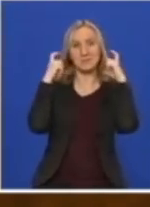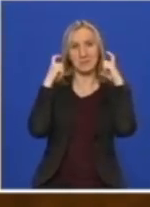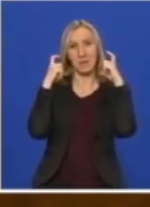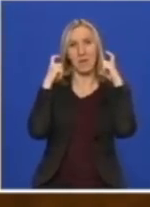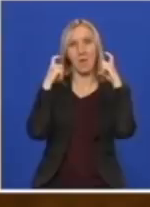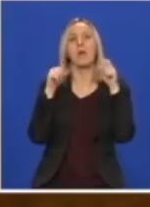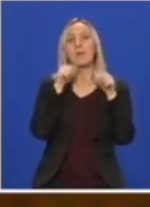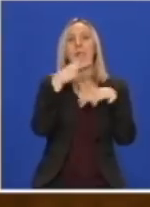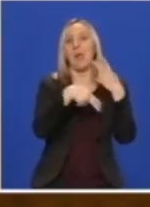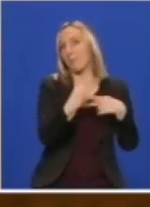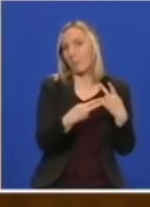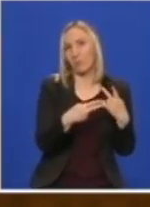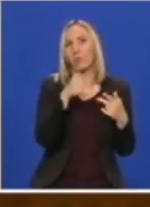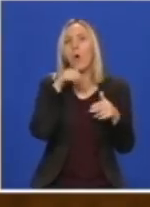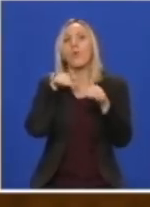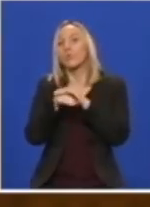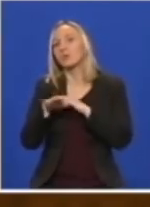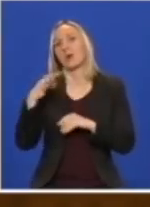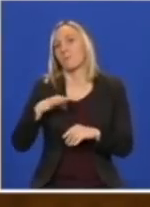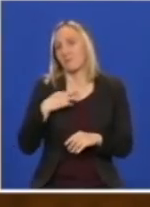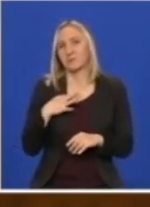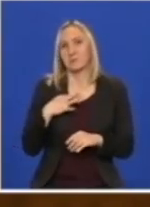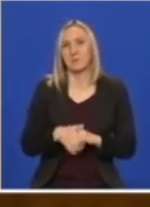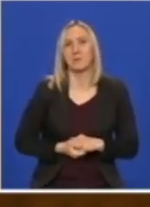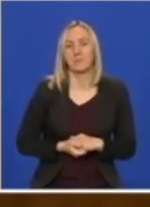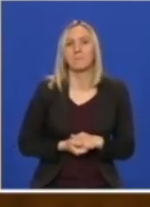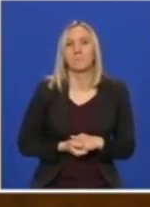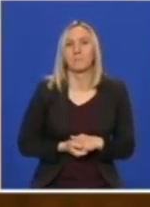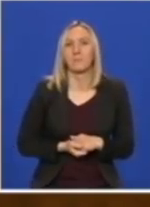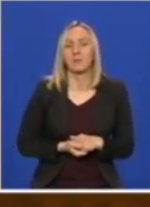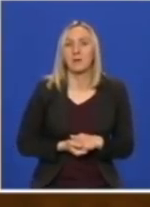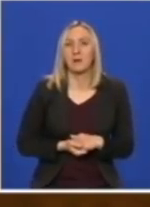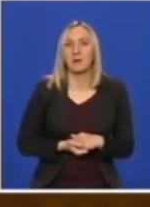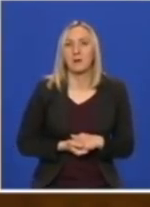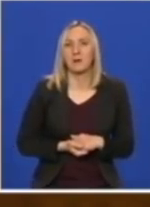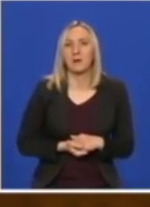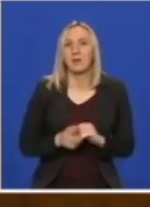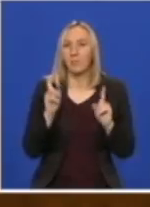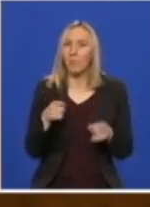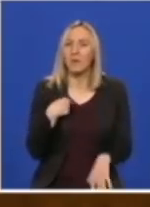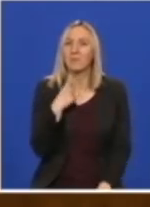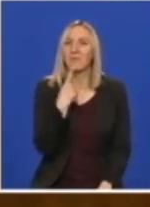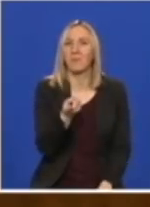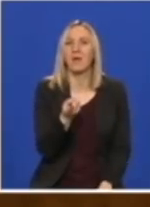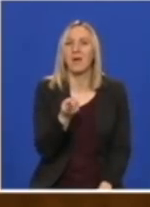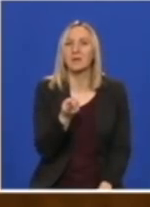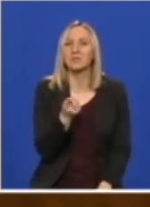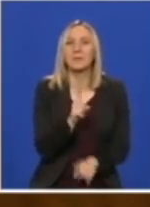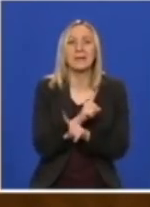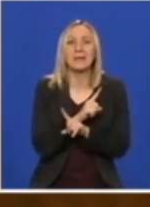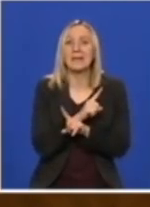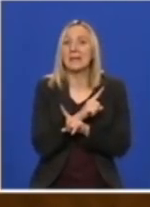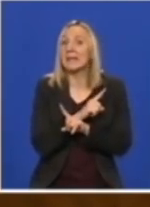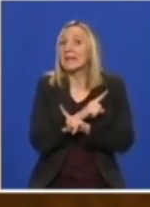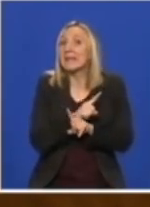masku da li ste s polja, da li ste unutra, tako da se te stvari, moram da vam kažem, nikada mi